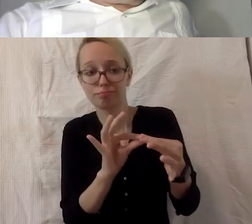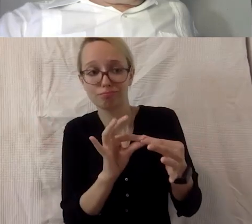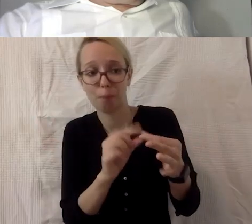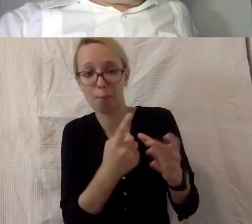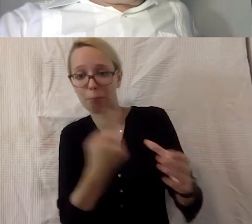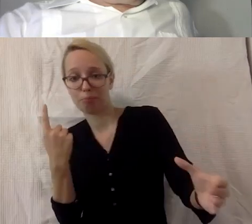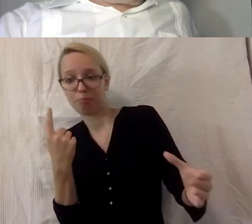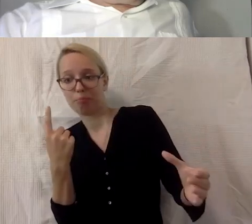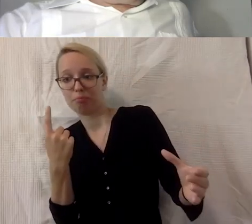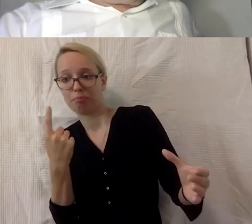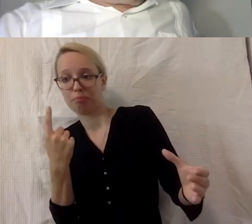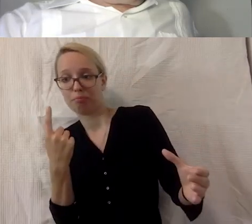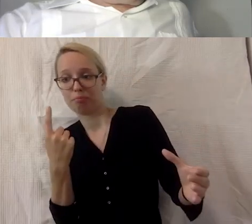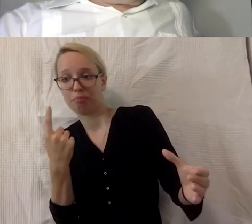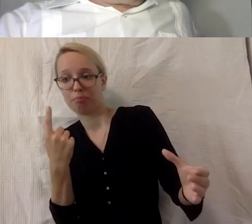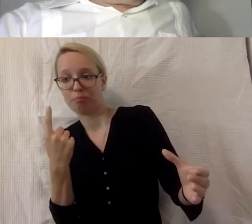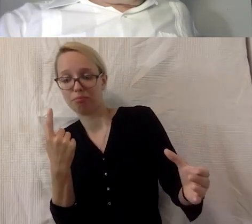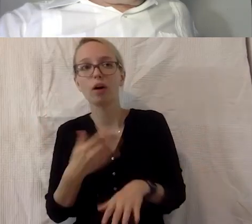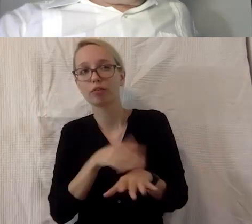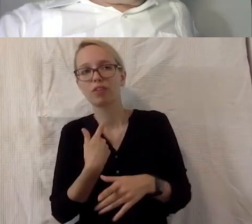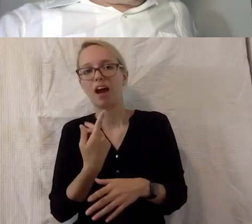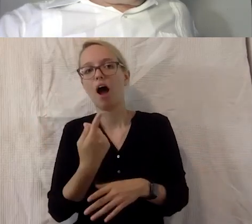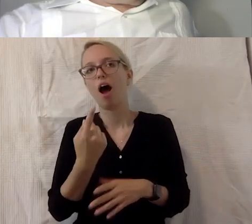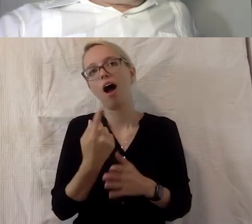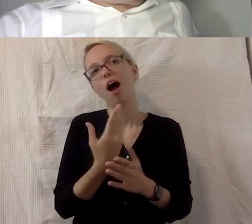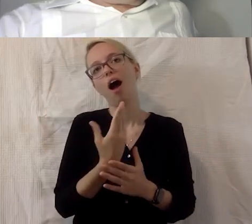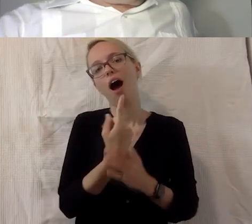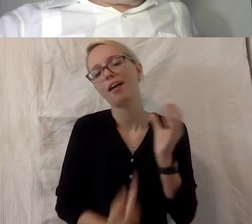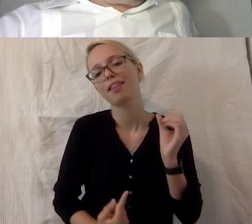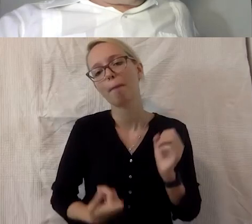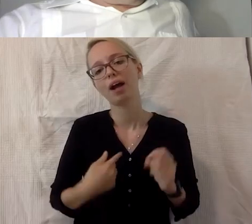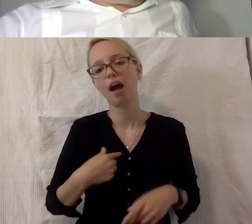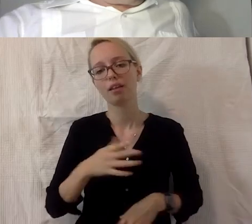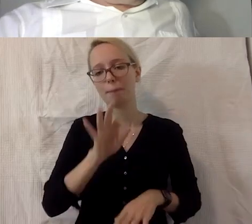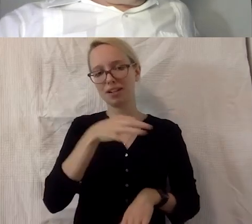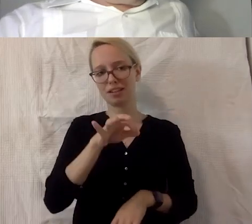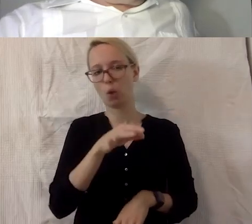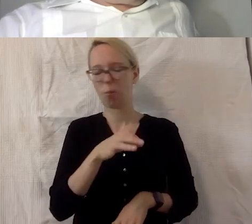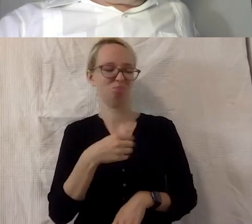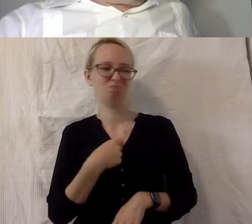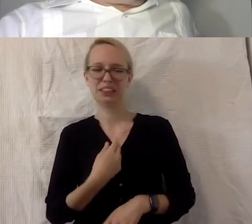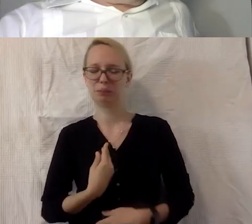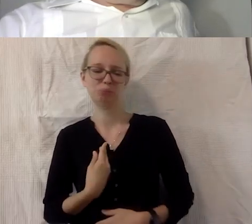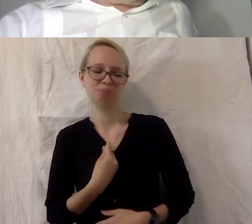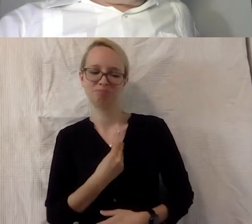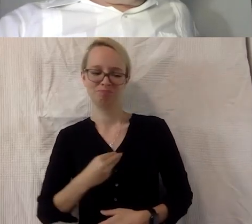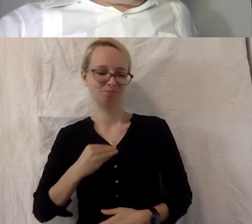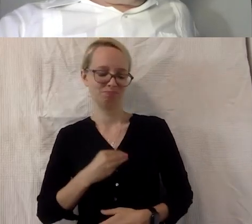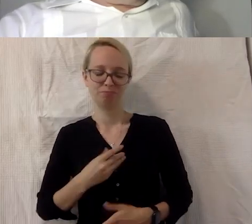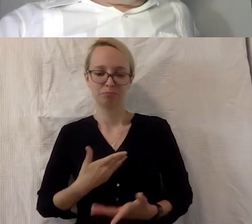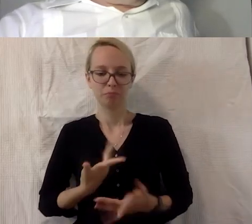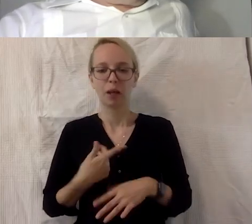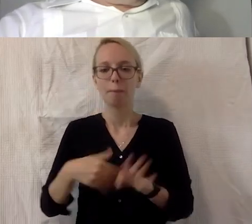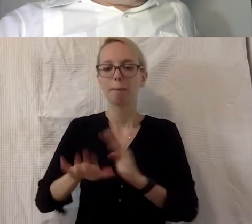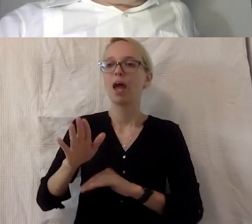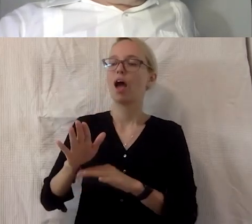Einsamkeitsministerium. Auch da bin ich hoch skeptisch. Ich glaube eher, ein Thema wie Teilhabe, Inklusion, Integration, dass diese